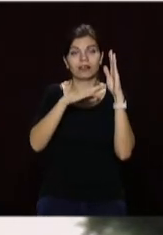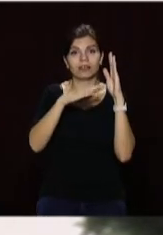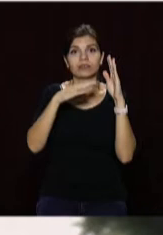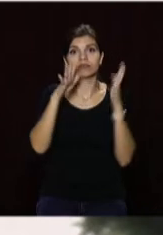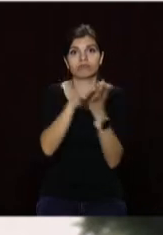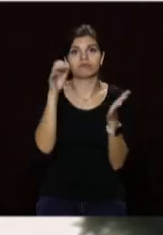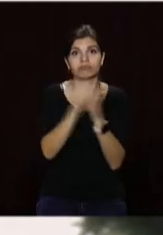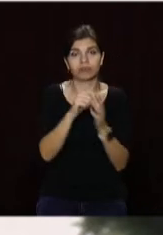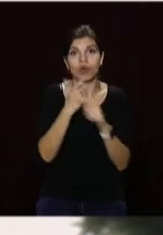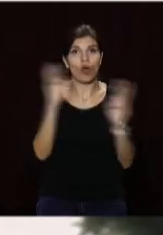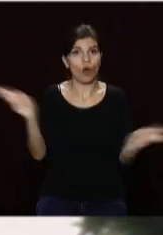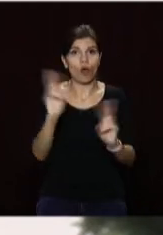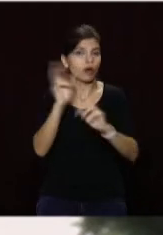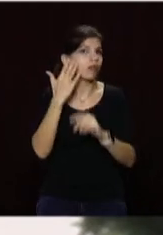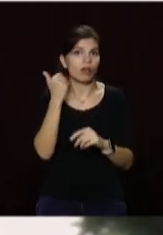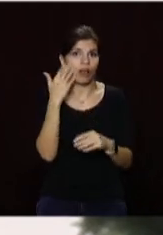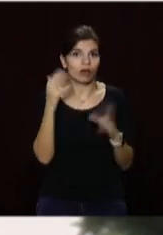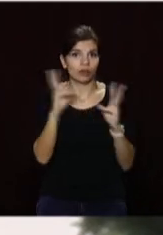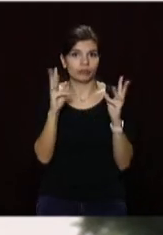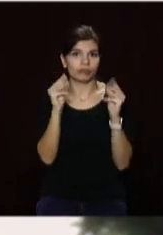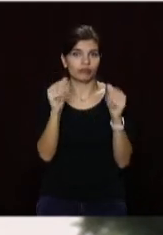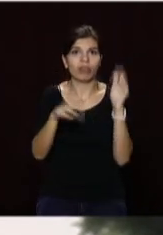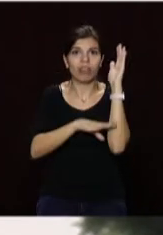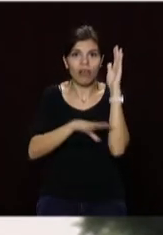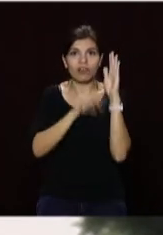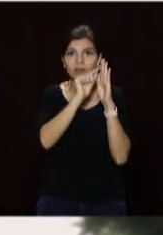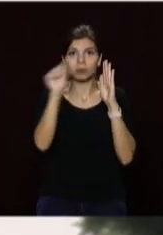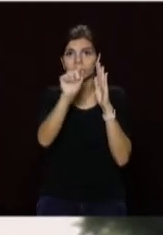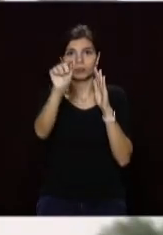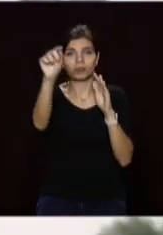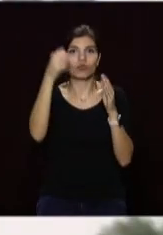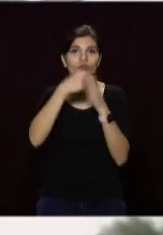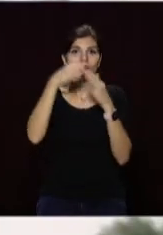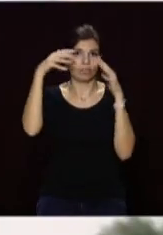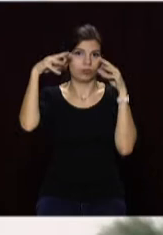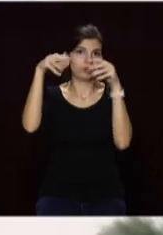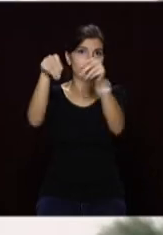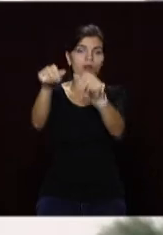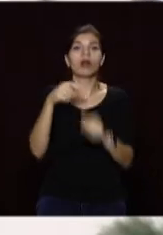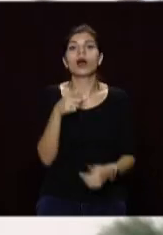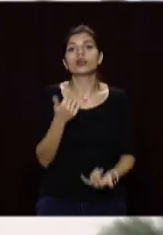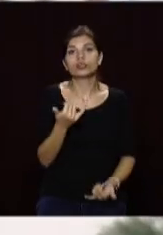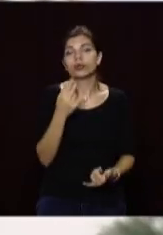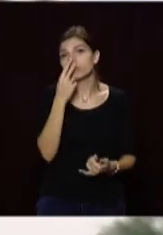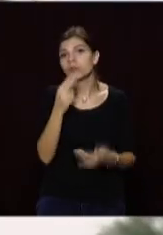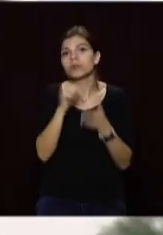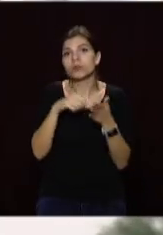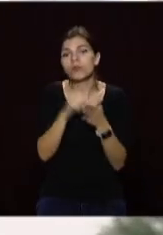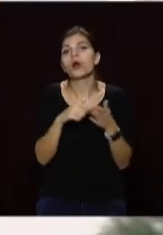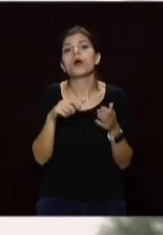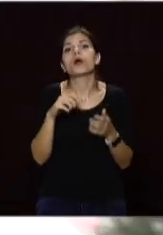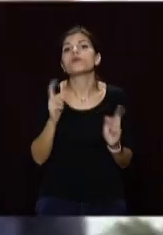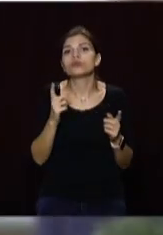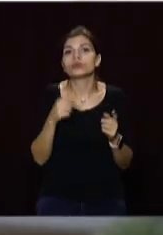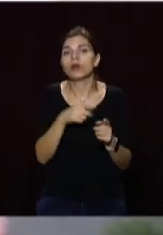почав розповсюджуватися по цій дерев'яній обрешіці нагору. Попередньо розглядається причина порушення